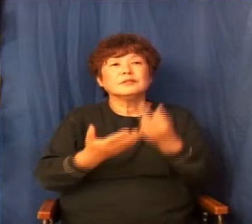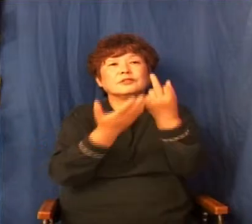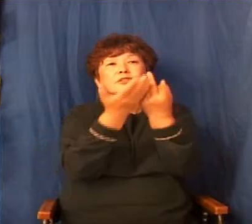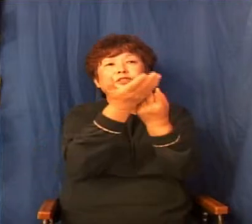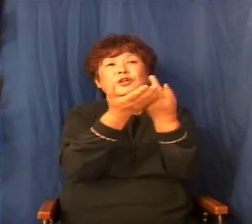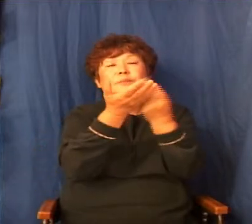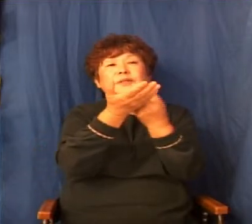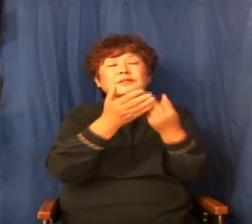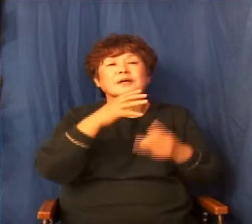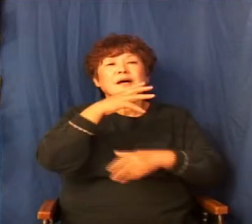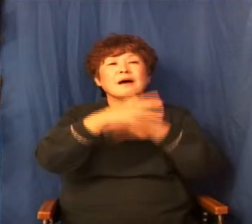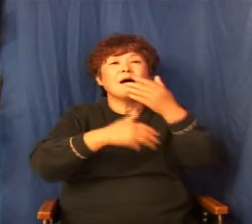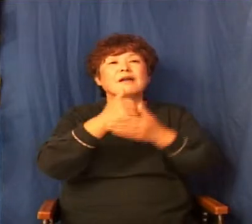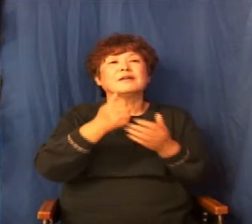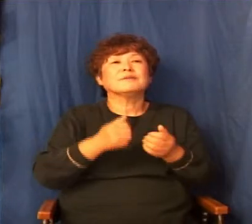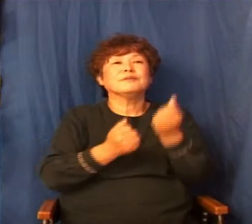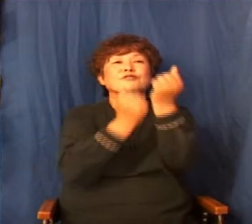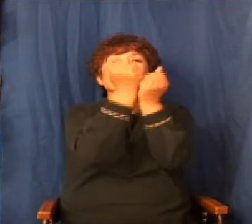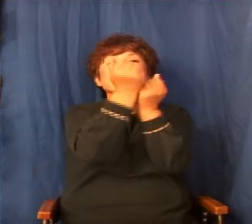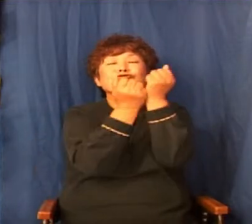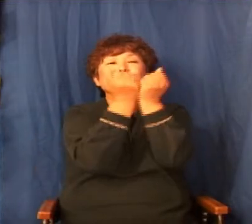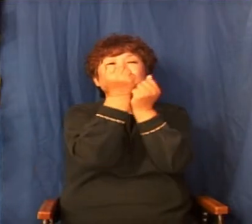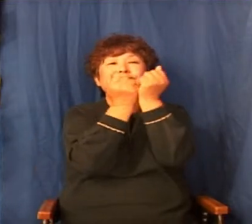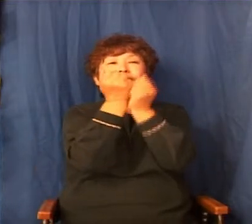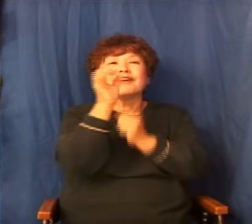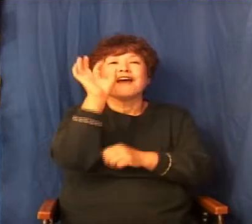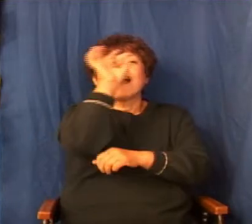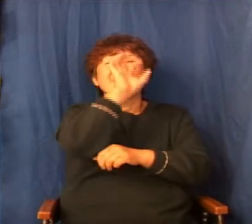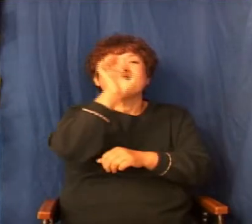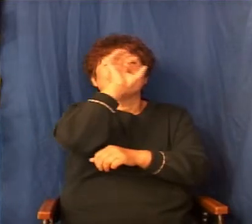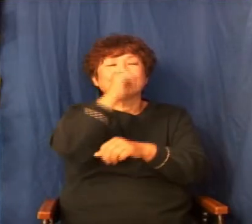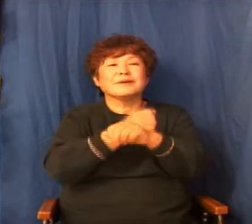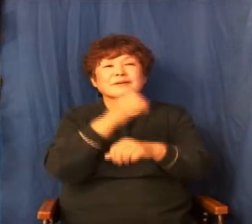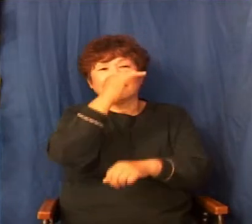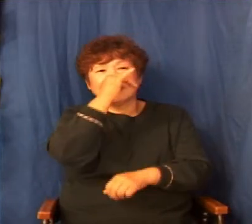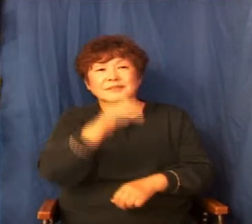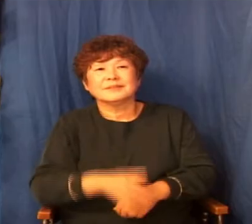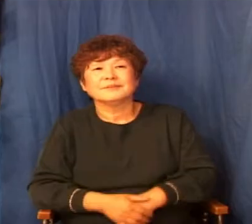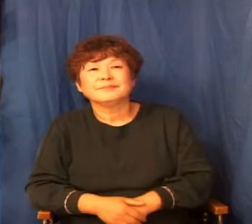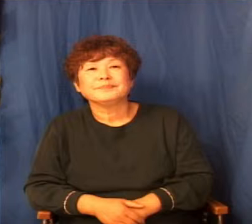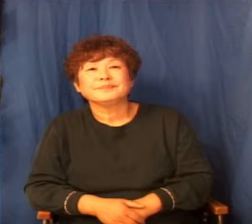수련회를 하고 계신 겁니다 멜리데를 한번 볼까요